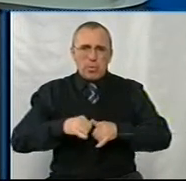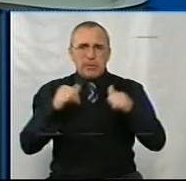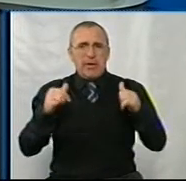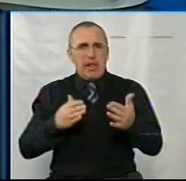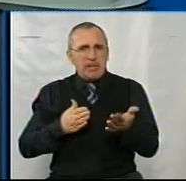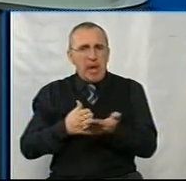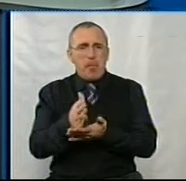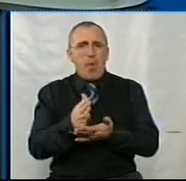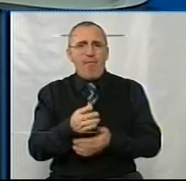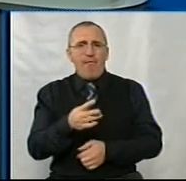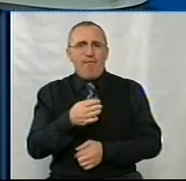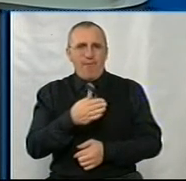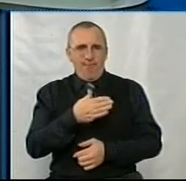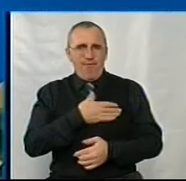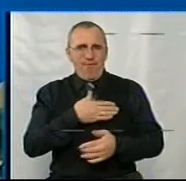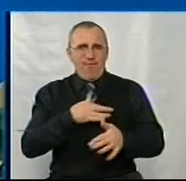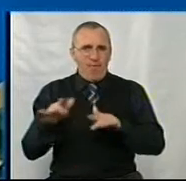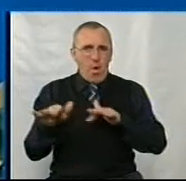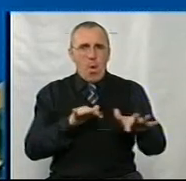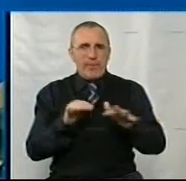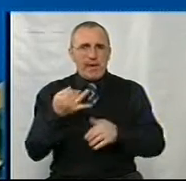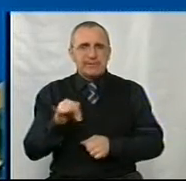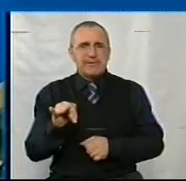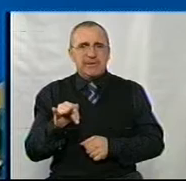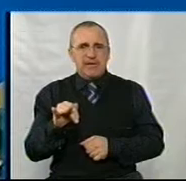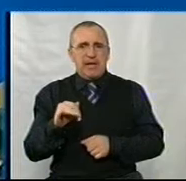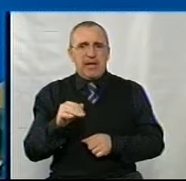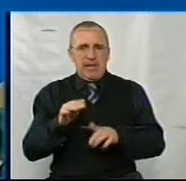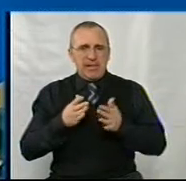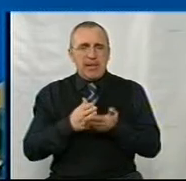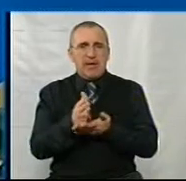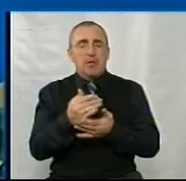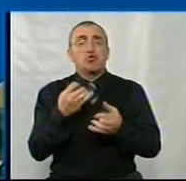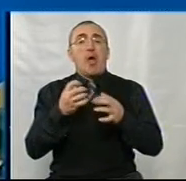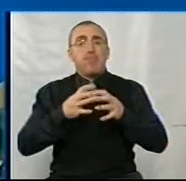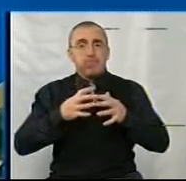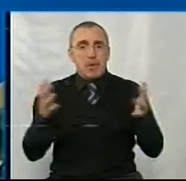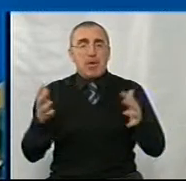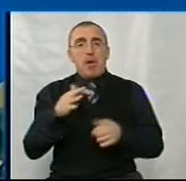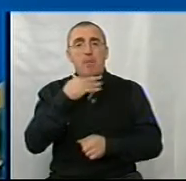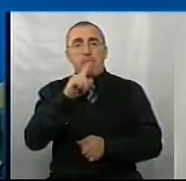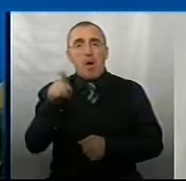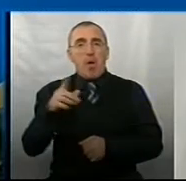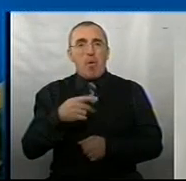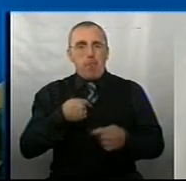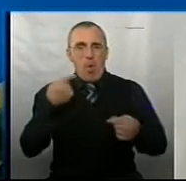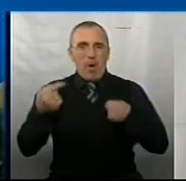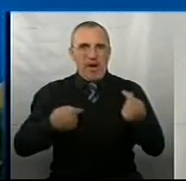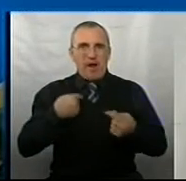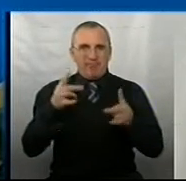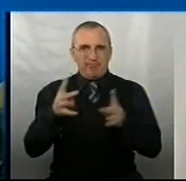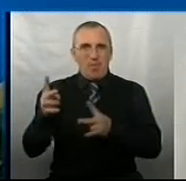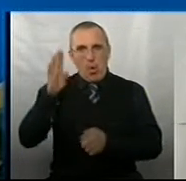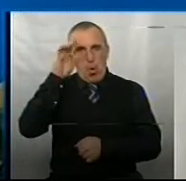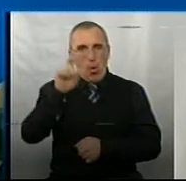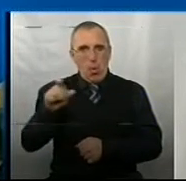волонтерський. Допомога наша постійна була потрібна. І зараз ще більше багато поранених хлопців, і ми